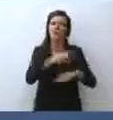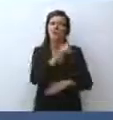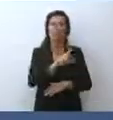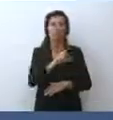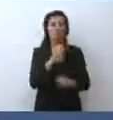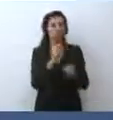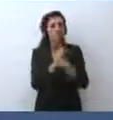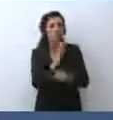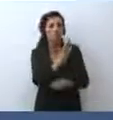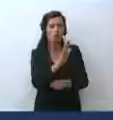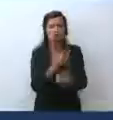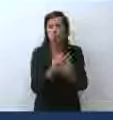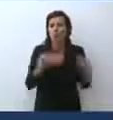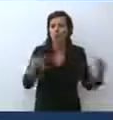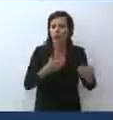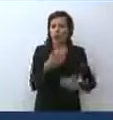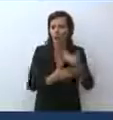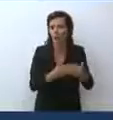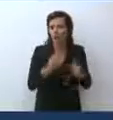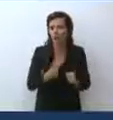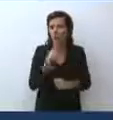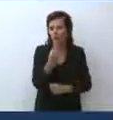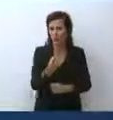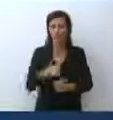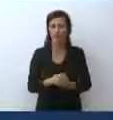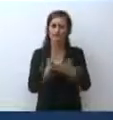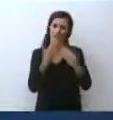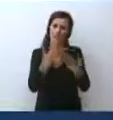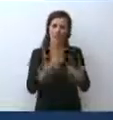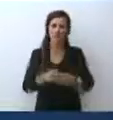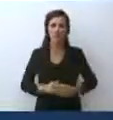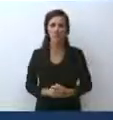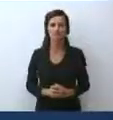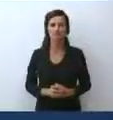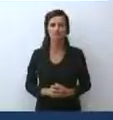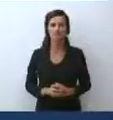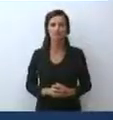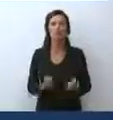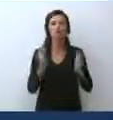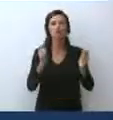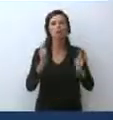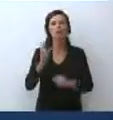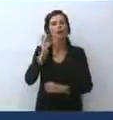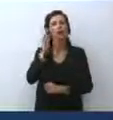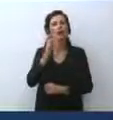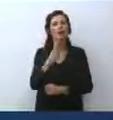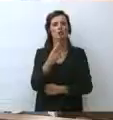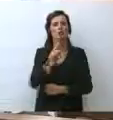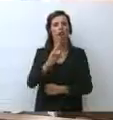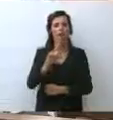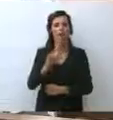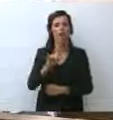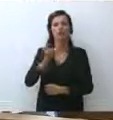Grazie. Ora per il giornale Radio Rai, Federica Ionta.